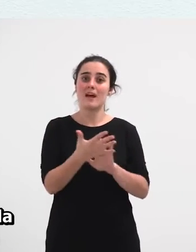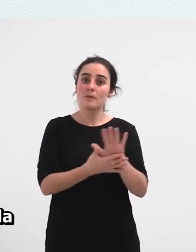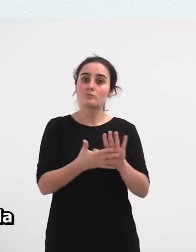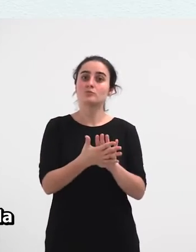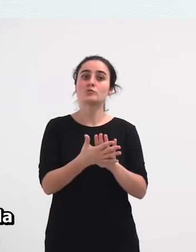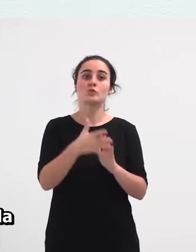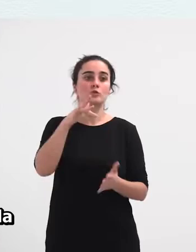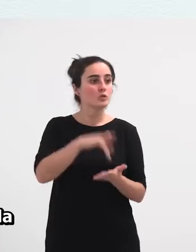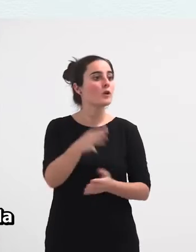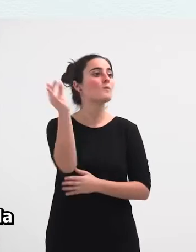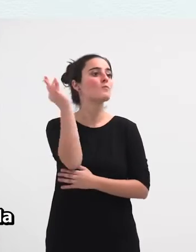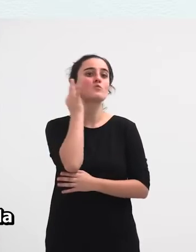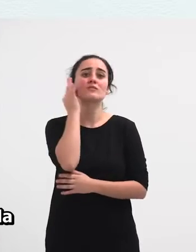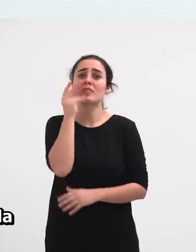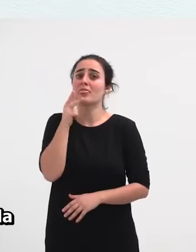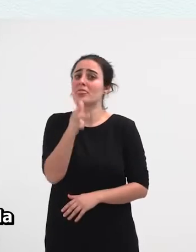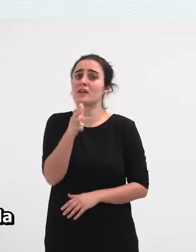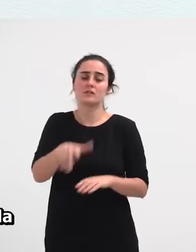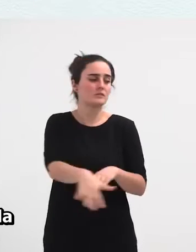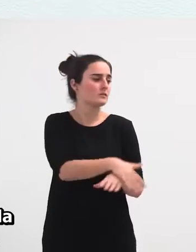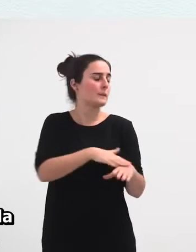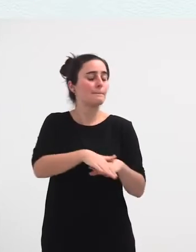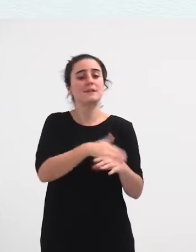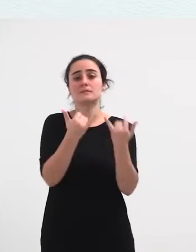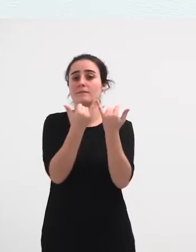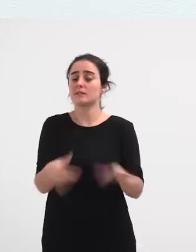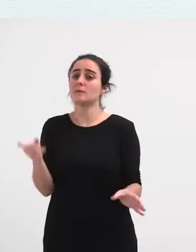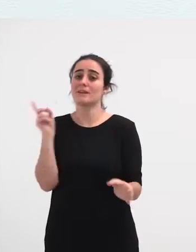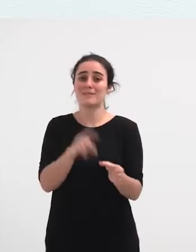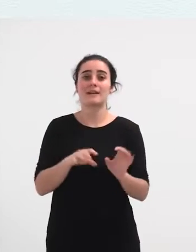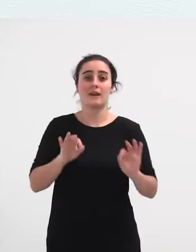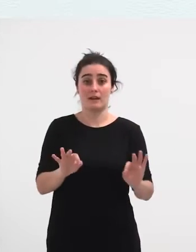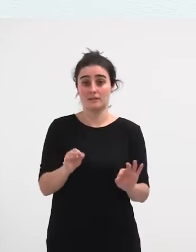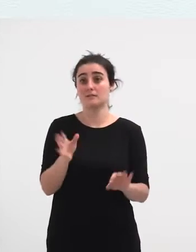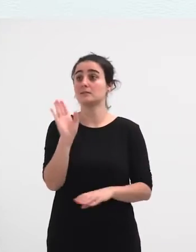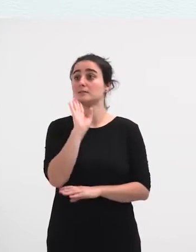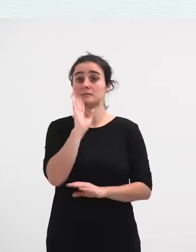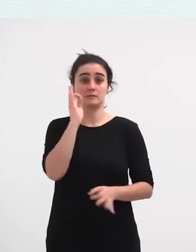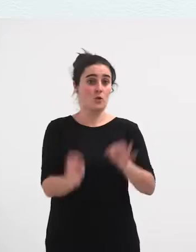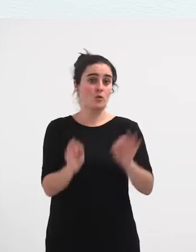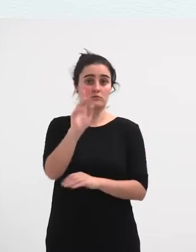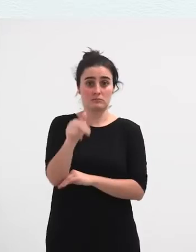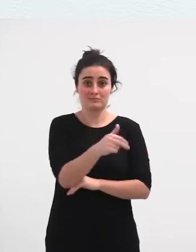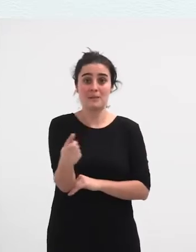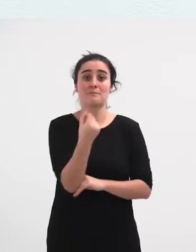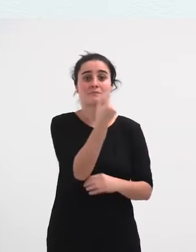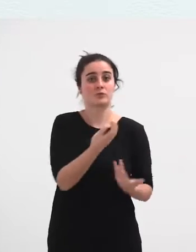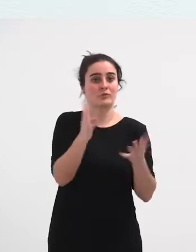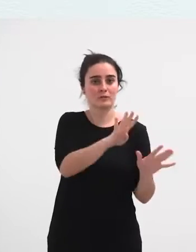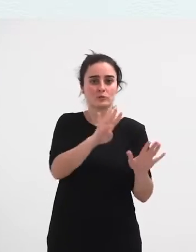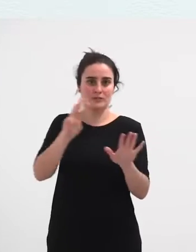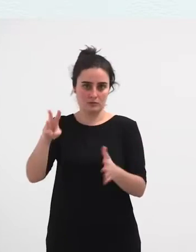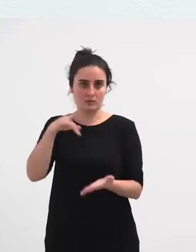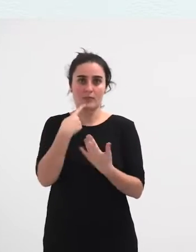oinarrizko eskubide bat da festan berdintasunez parte hartzea. Hori esaten du esantzuen epaibatek mila bederatzilean da lagoetan